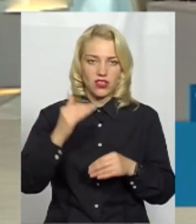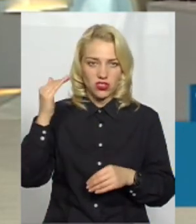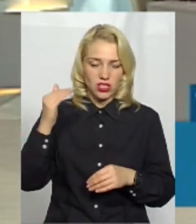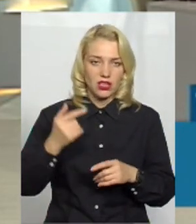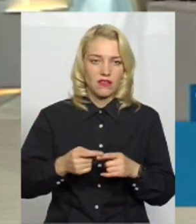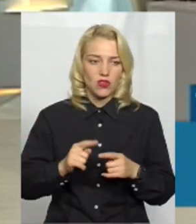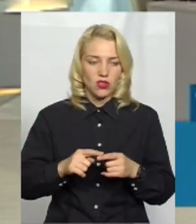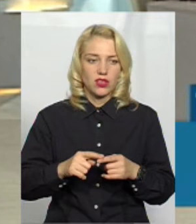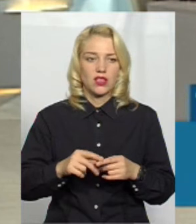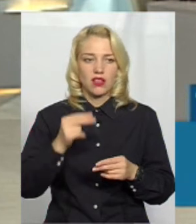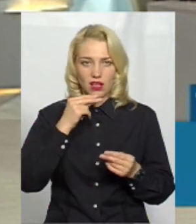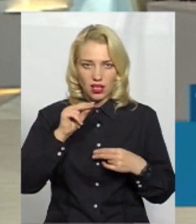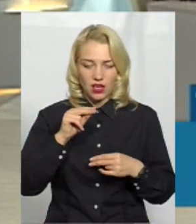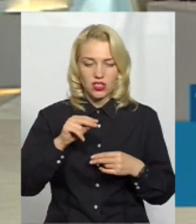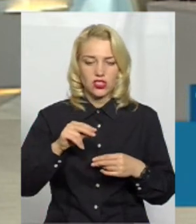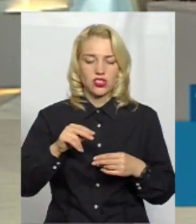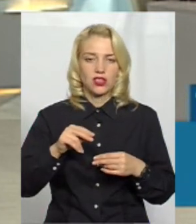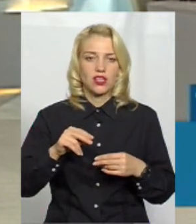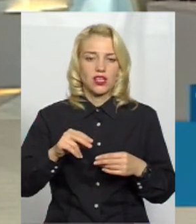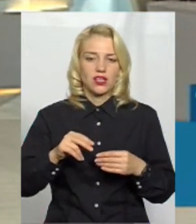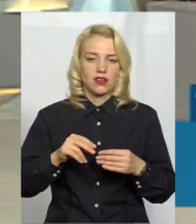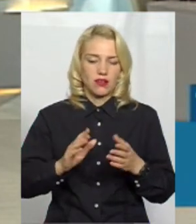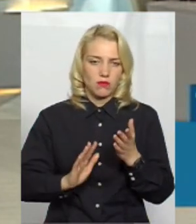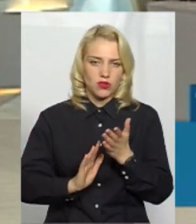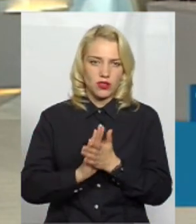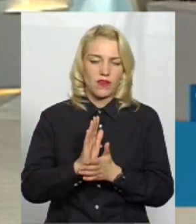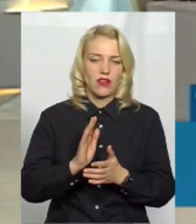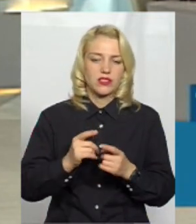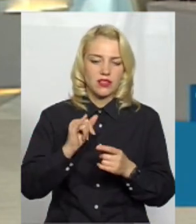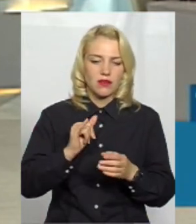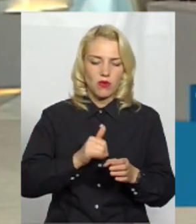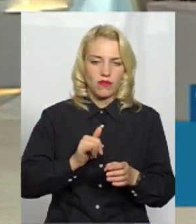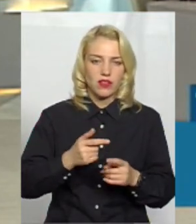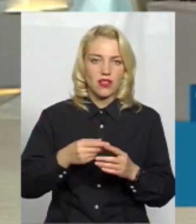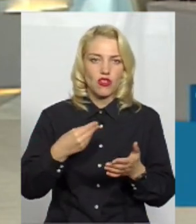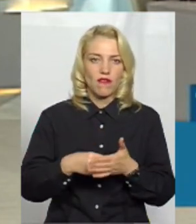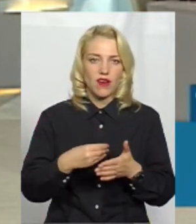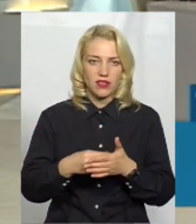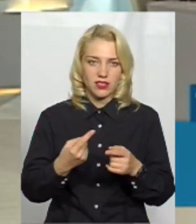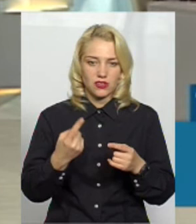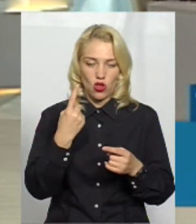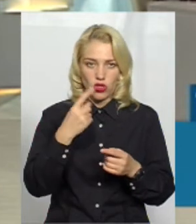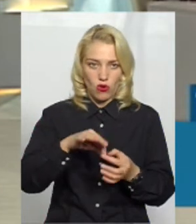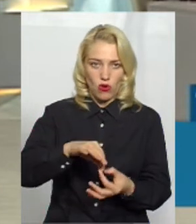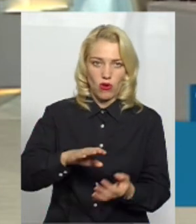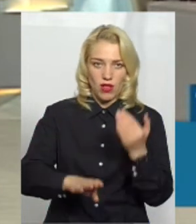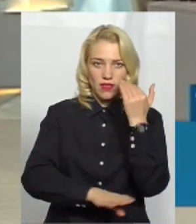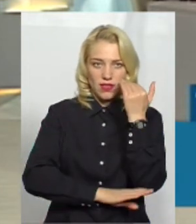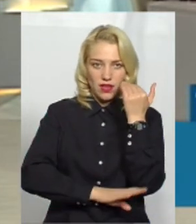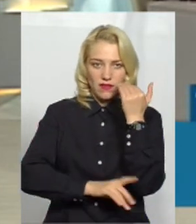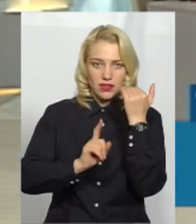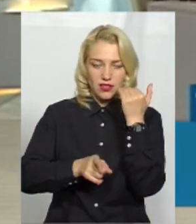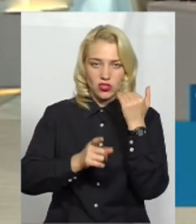приживляються краще, поливаються, приживляються, але вартість такої одного саджанця від 1400